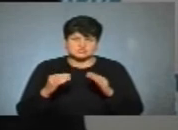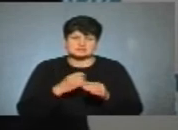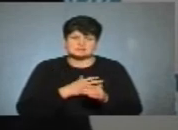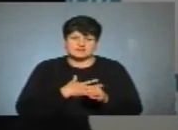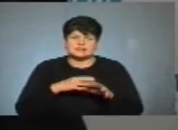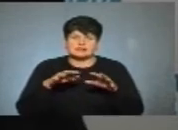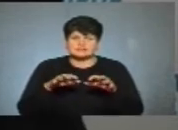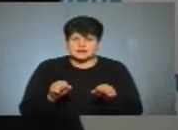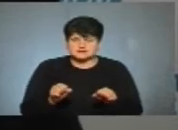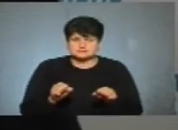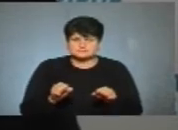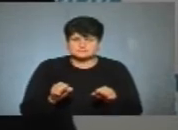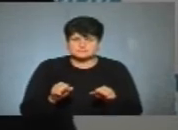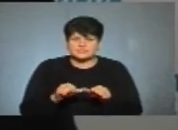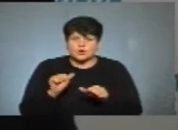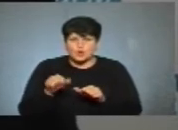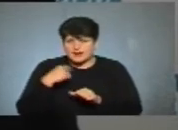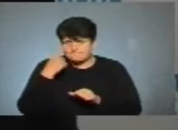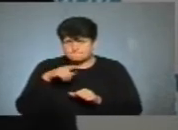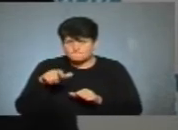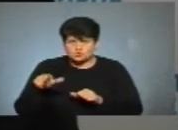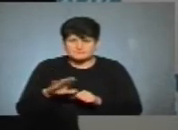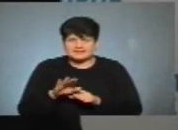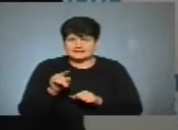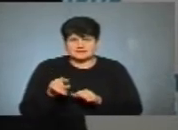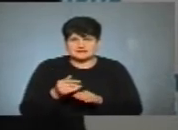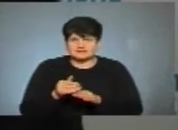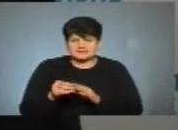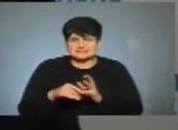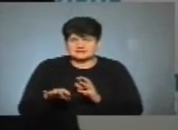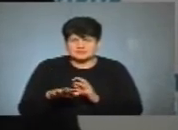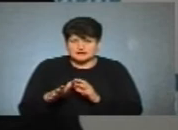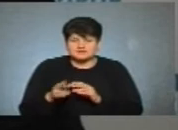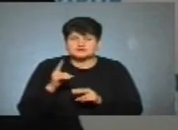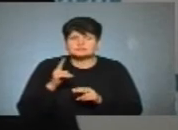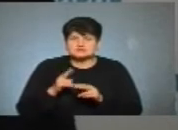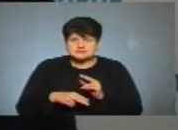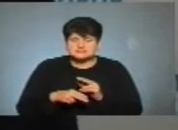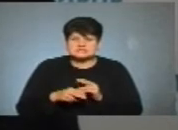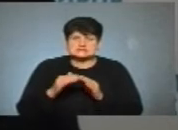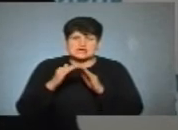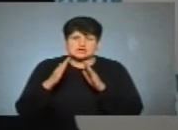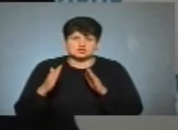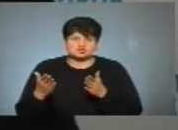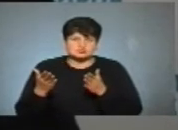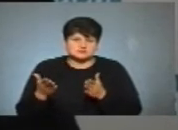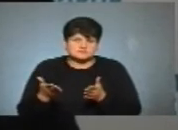власність окремих осіб, не тим, якими ділялися землі, і в кінці-кінців з гаражів